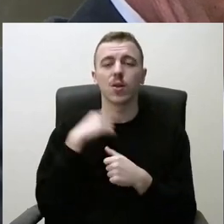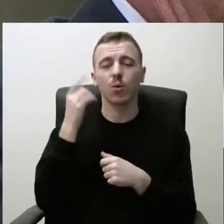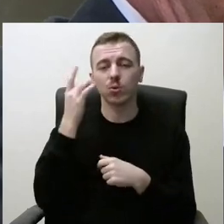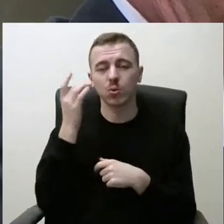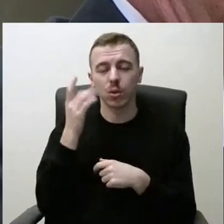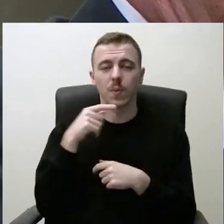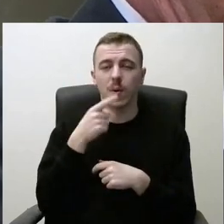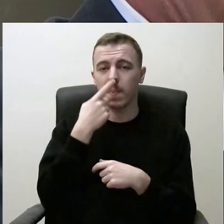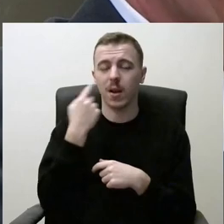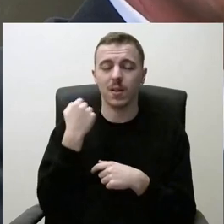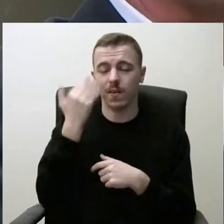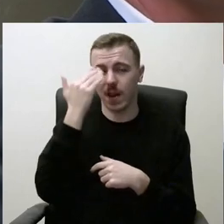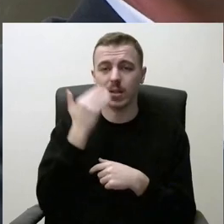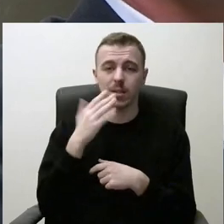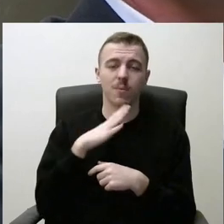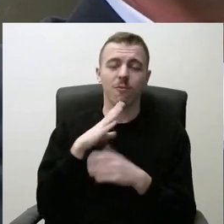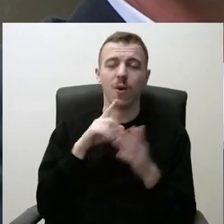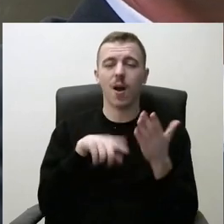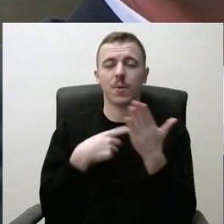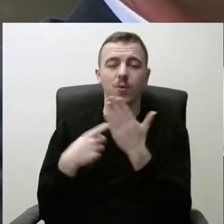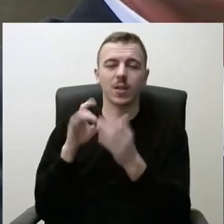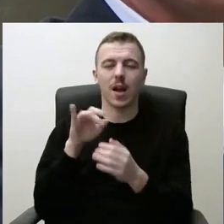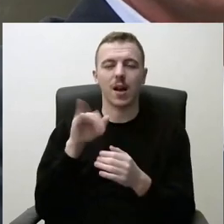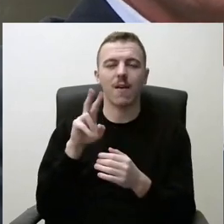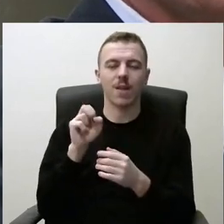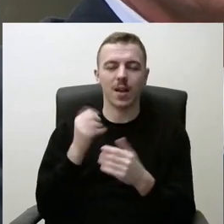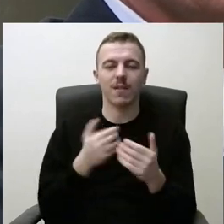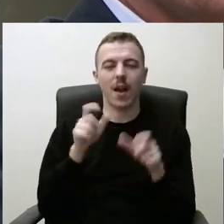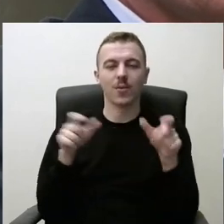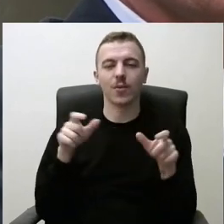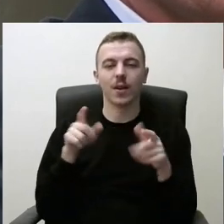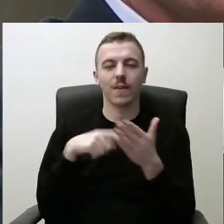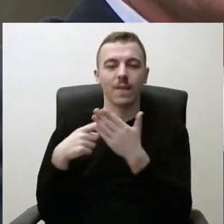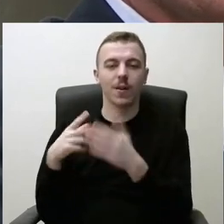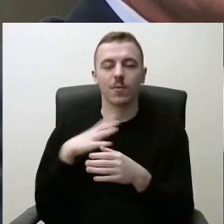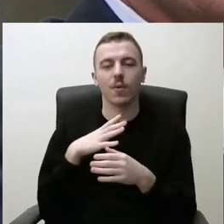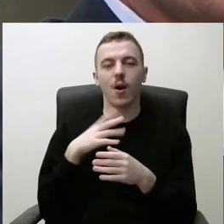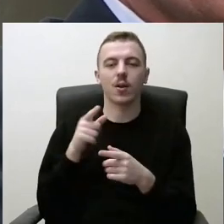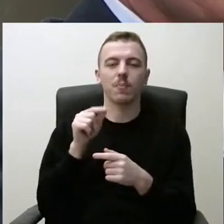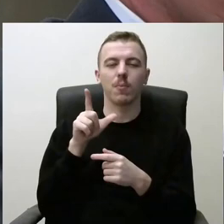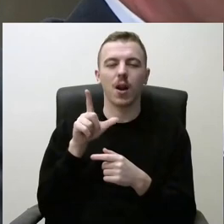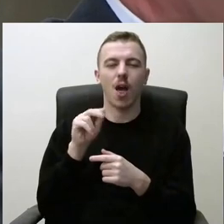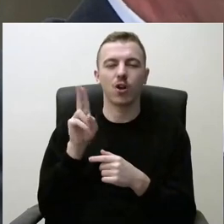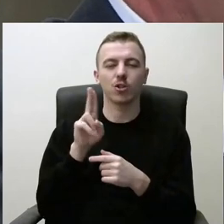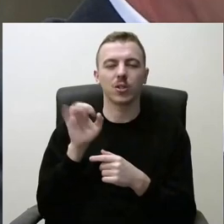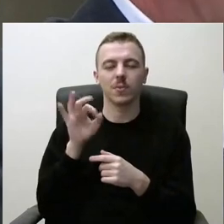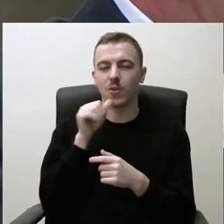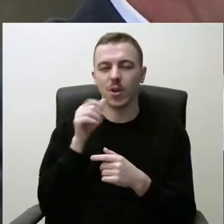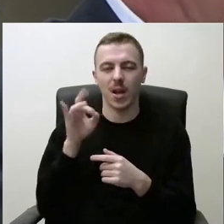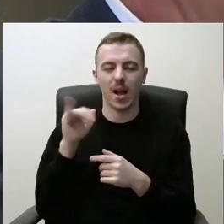praeitą vasarą apklausėme garliavos gyventojus, ar jiems reikia plėžą prie garliavos stvenkinio,